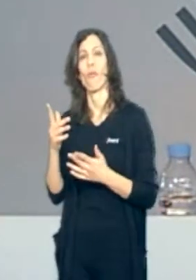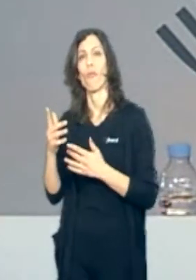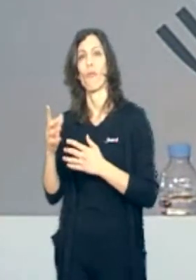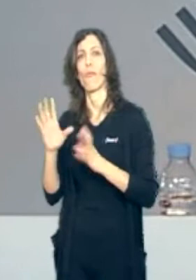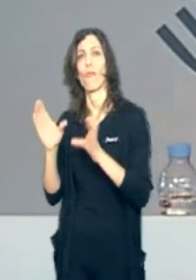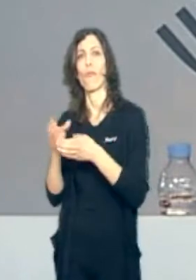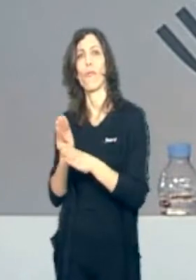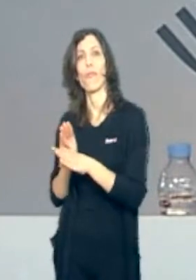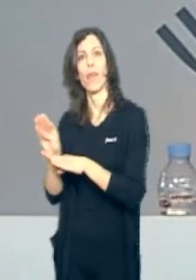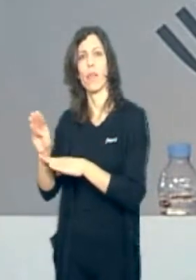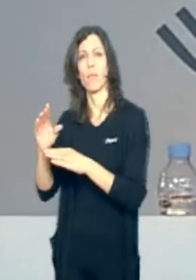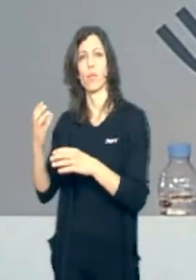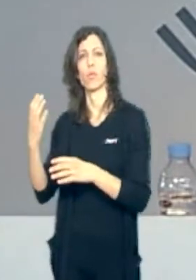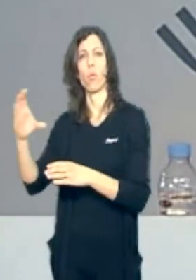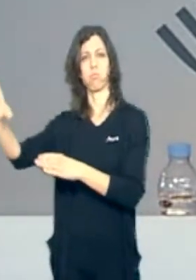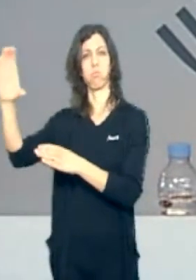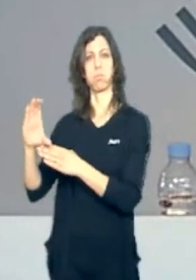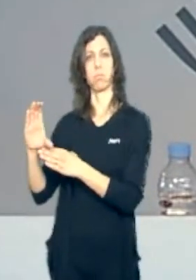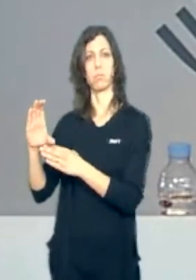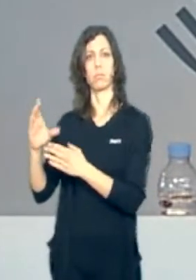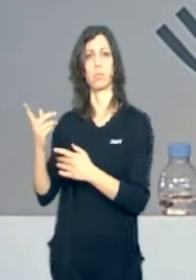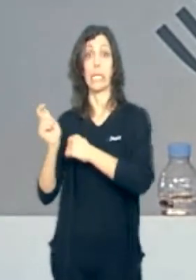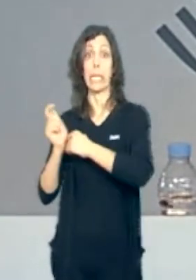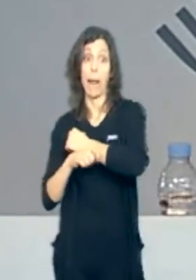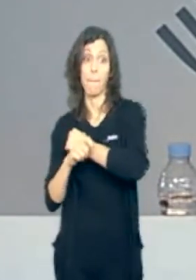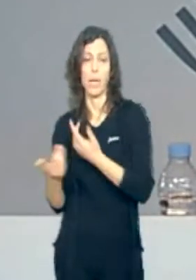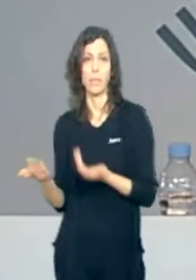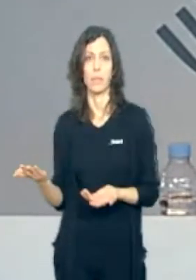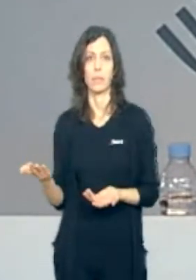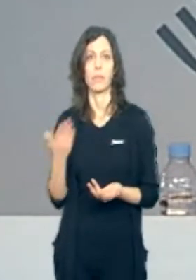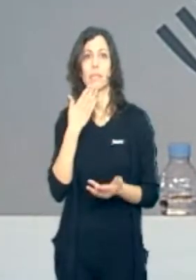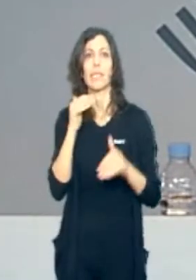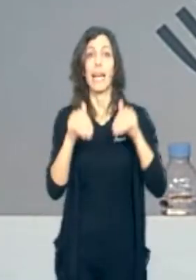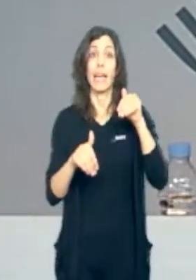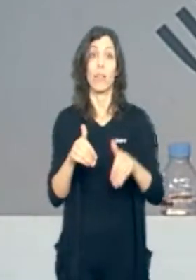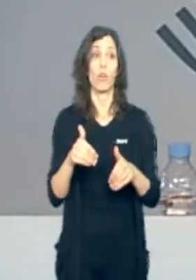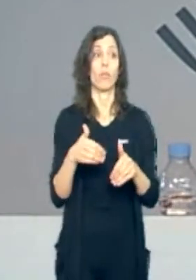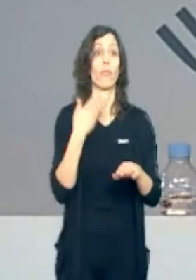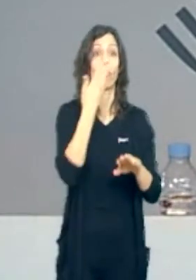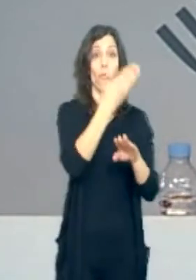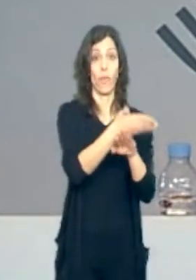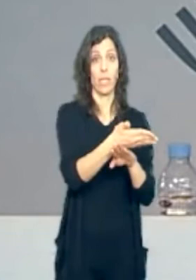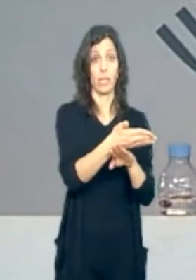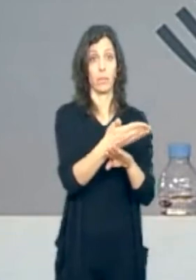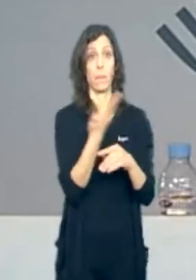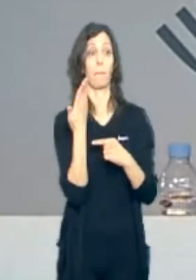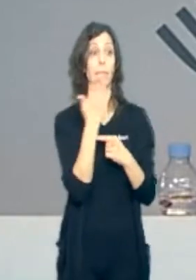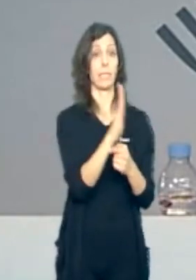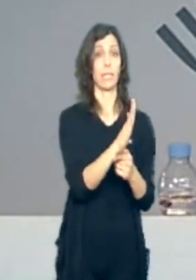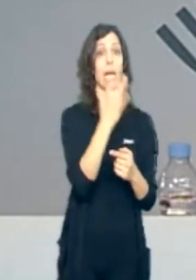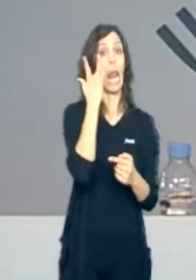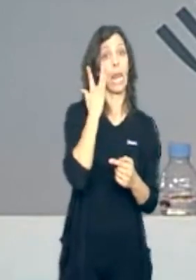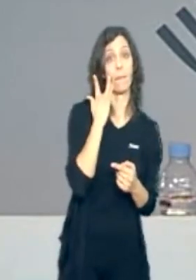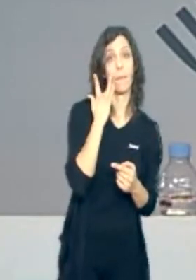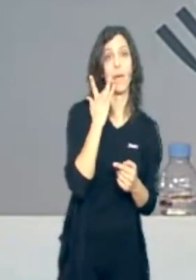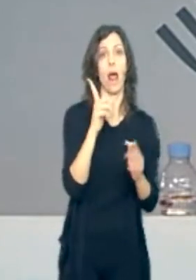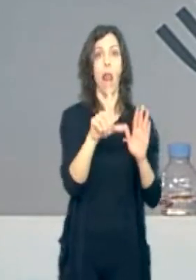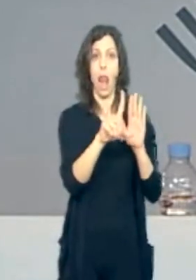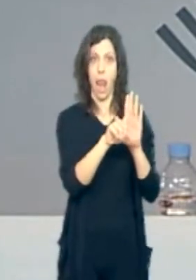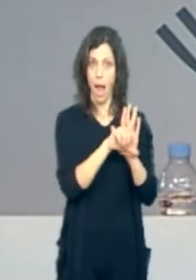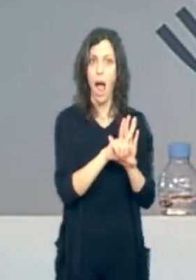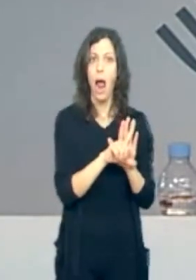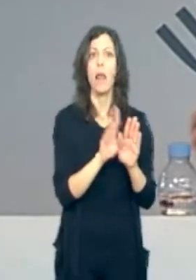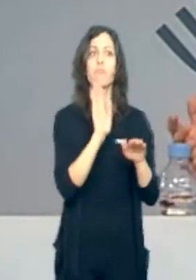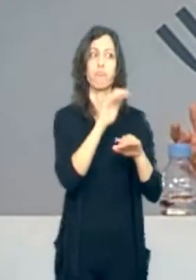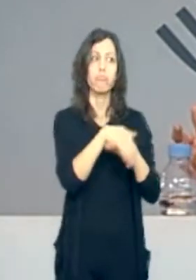No és el mateix fer trampes que no fer-les. El que va a les eleccions de manera neta i leal i legal,